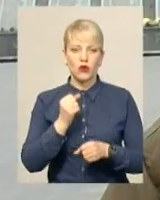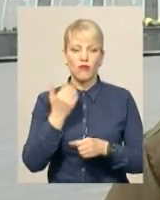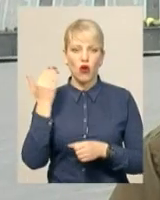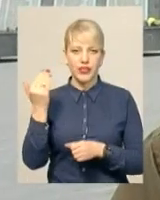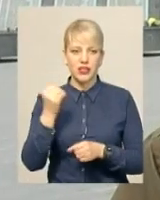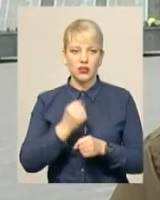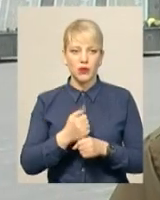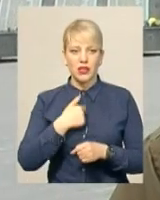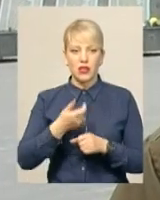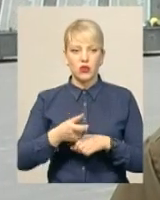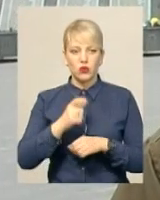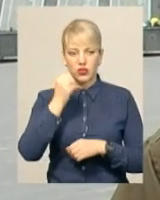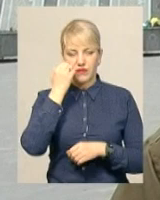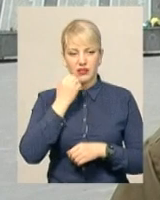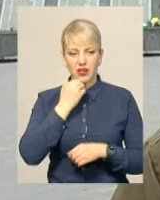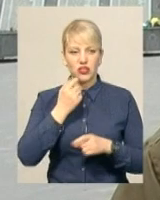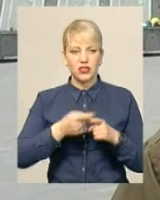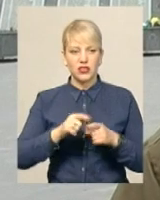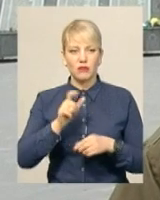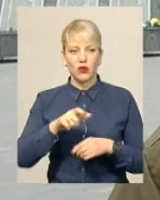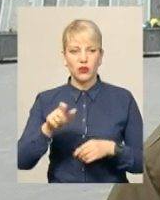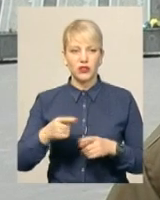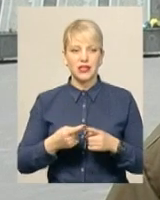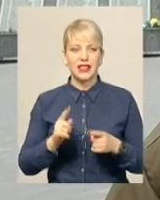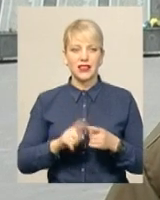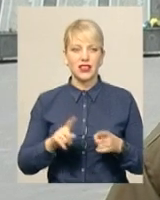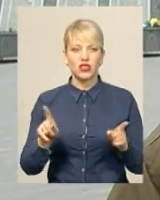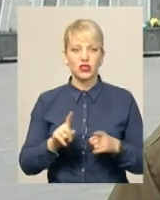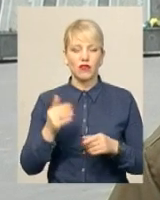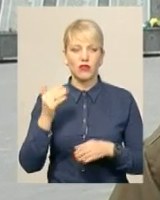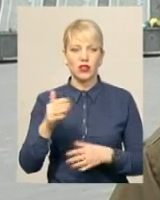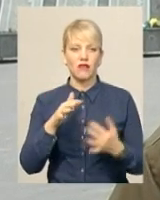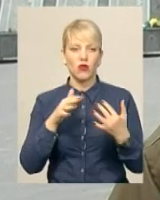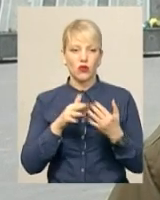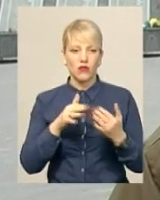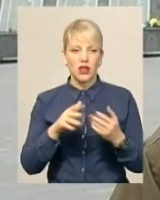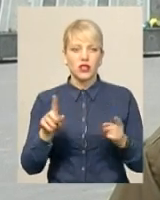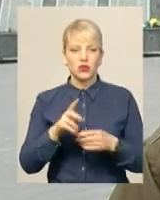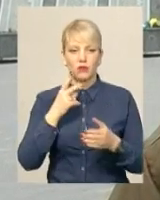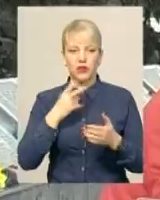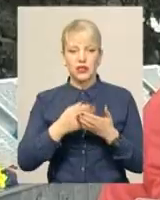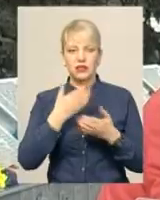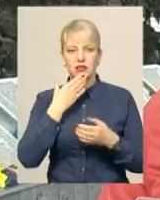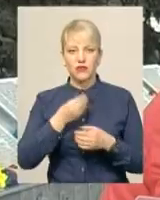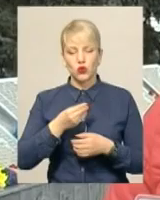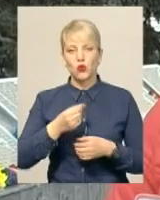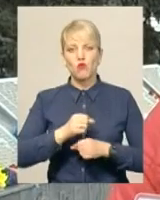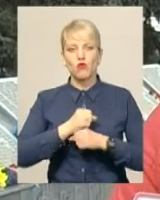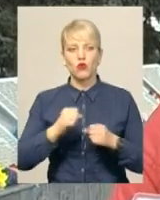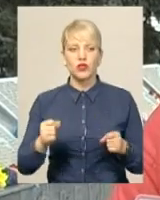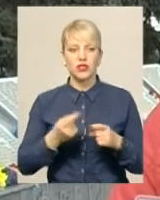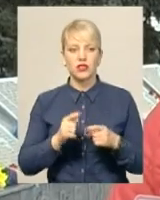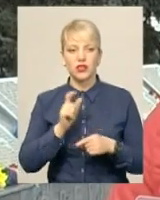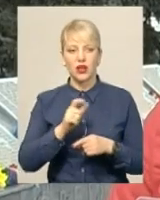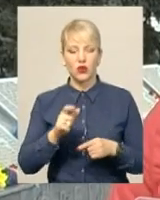Я дуже вдячна цим людям за те, що вони воювали, вони показали свою мужність. Ці люди поклали життя